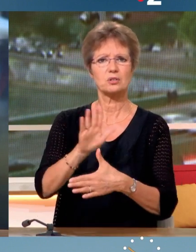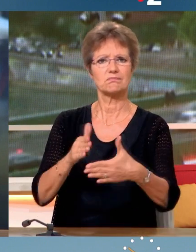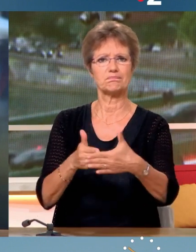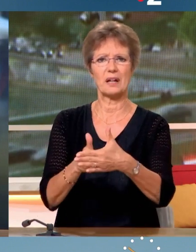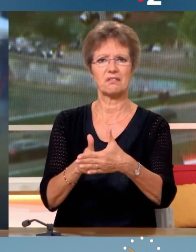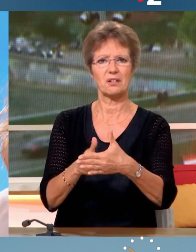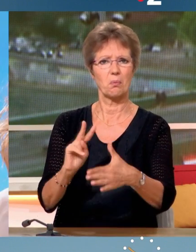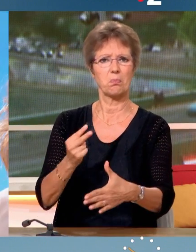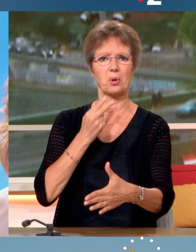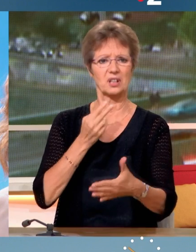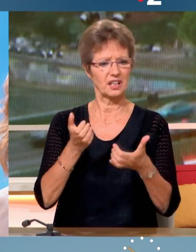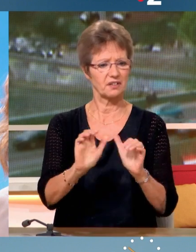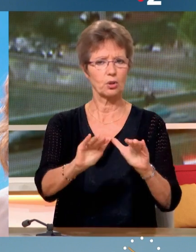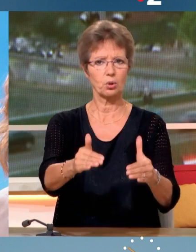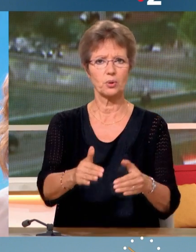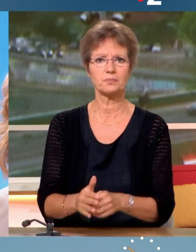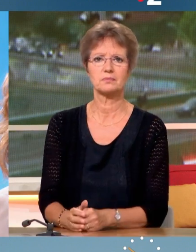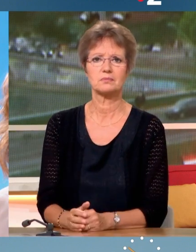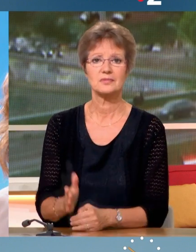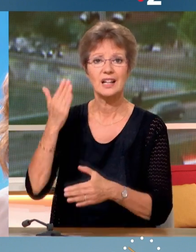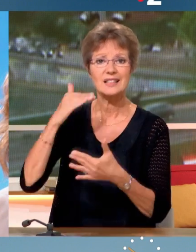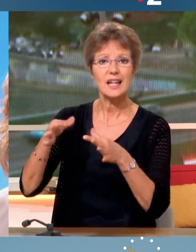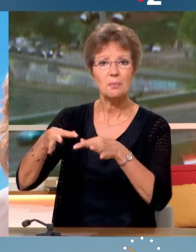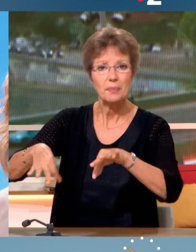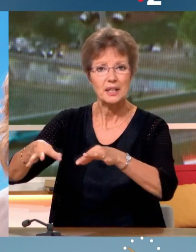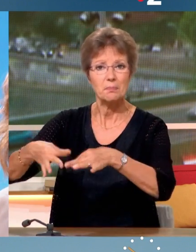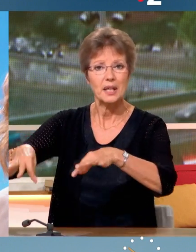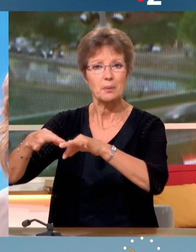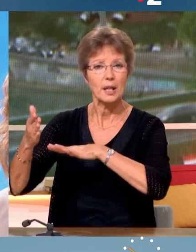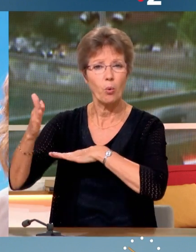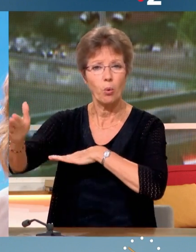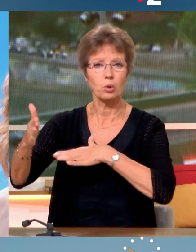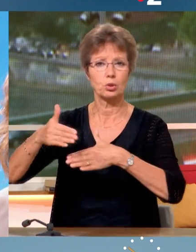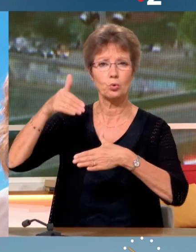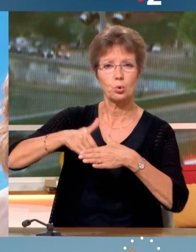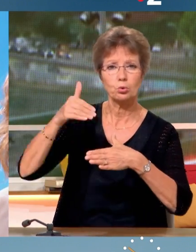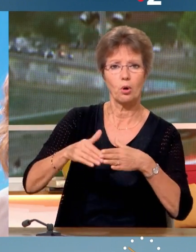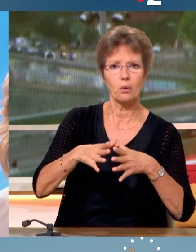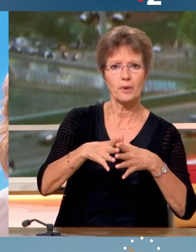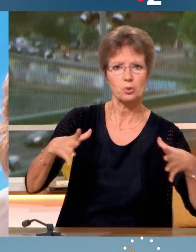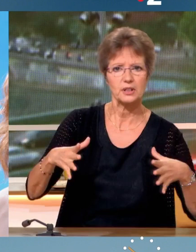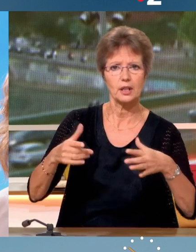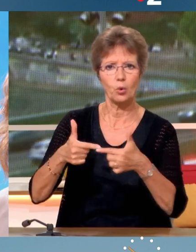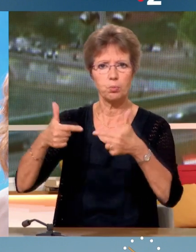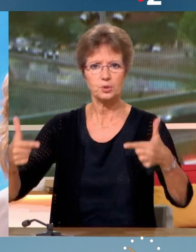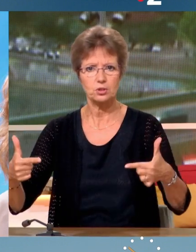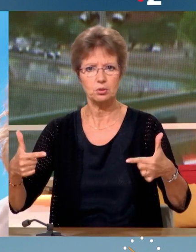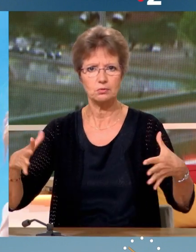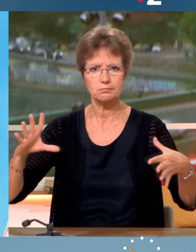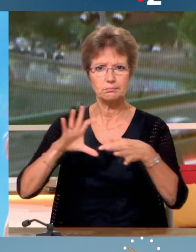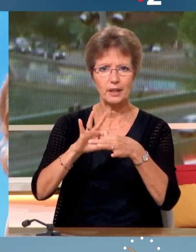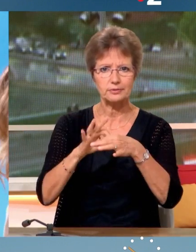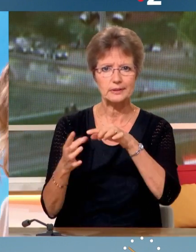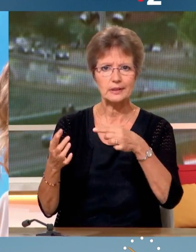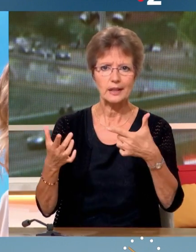? Écoutez, il y a plein de pays où les majorités et les oppositions arrivent à dialoguer. Je regardais un reportage sur l